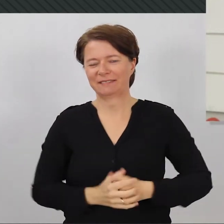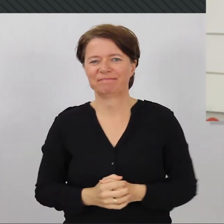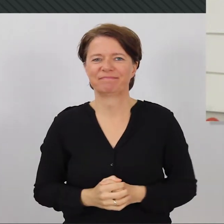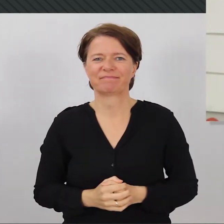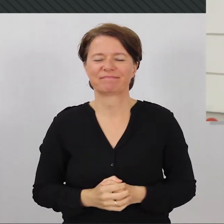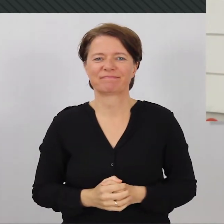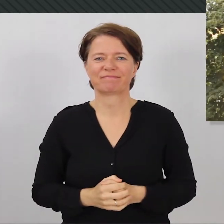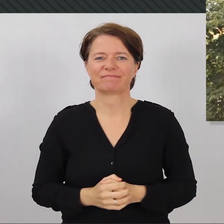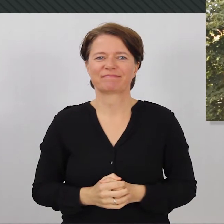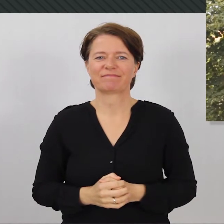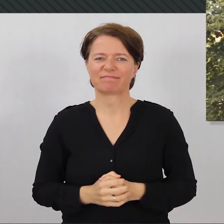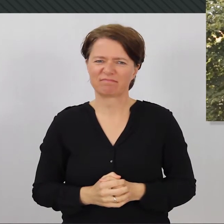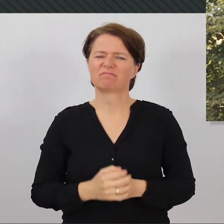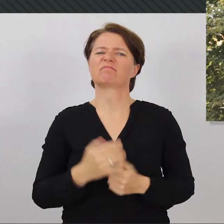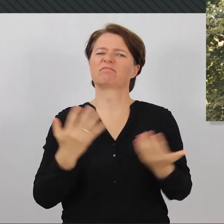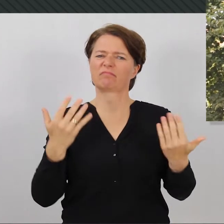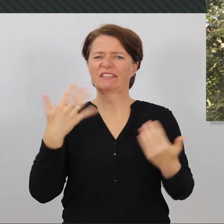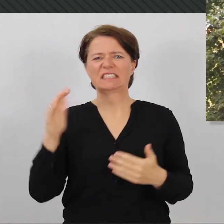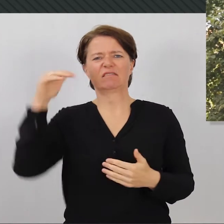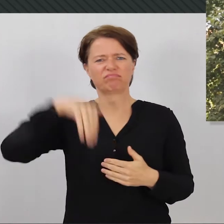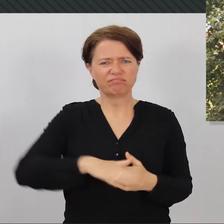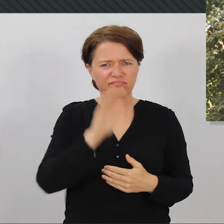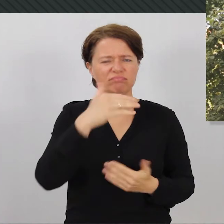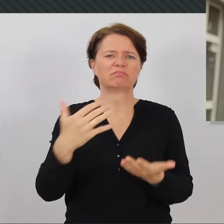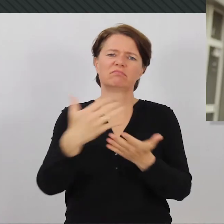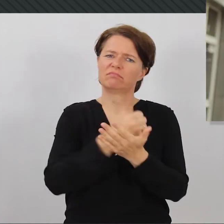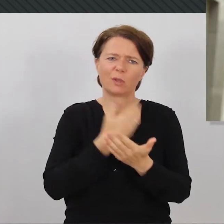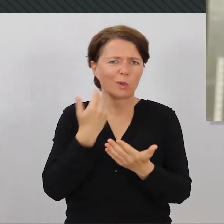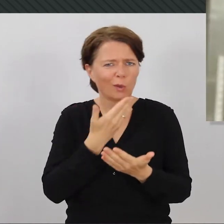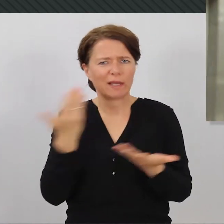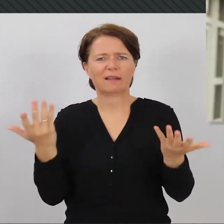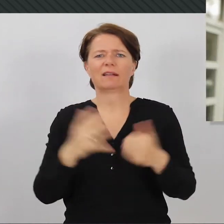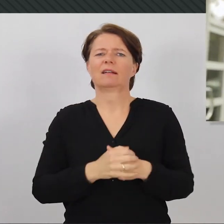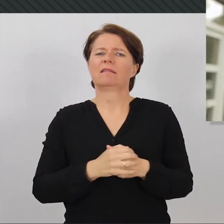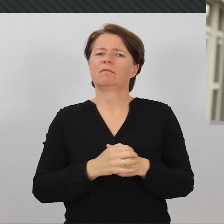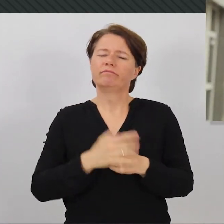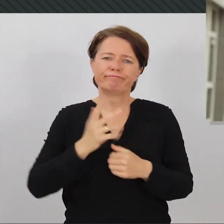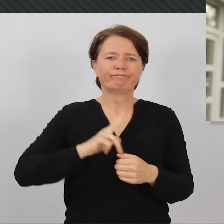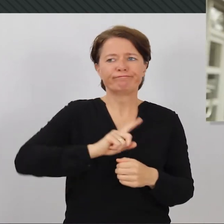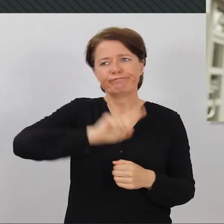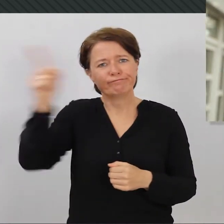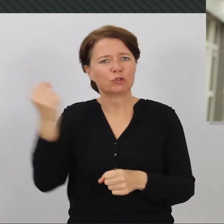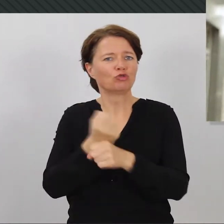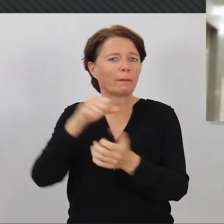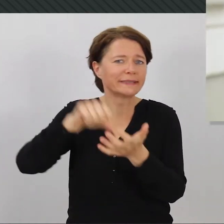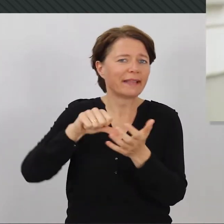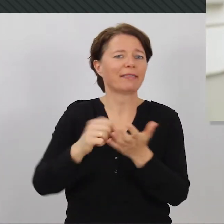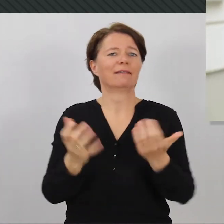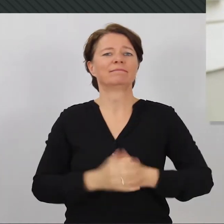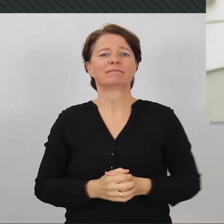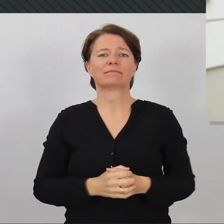durchzuschlagen. Die sind Rückschläge, Verdienstpausen und immer mal wieder den Gang zum Jobcenter gewohnt.